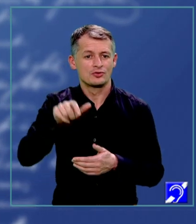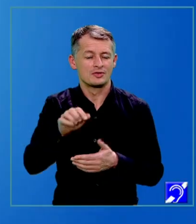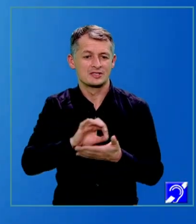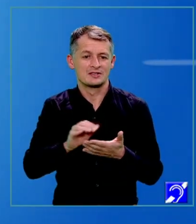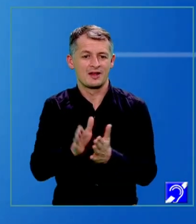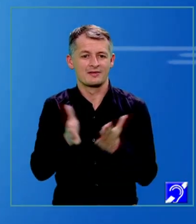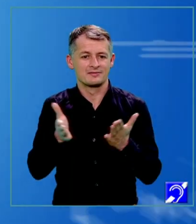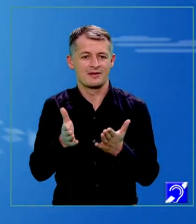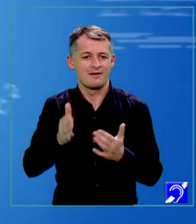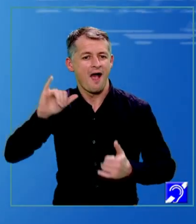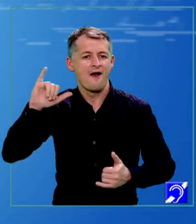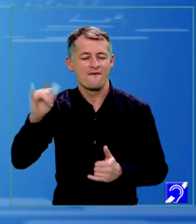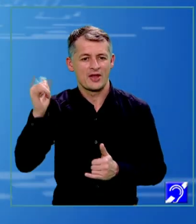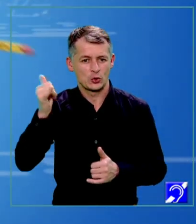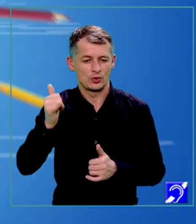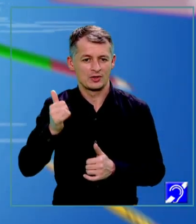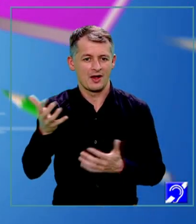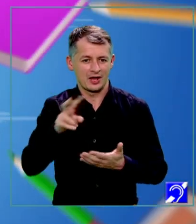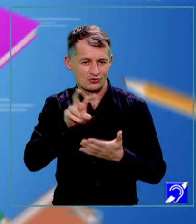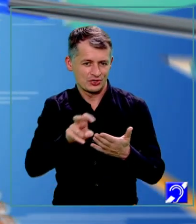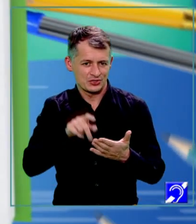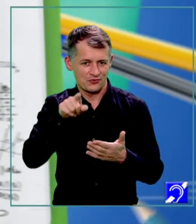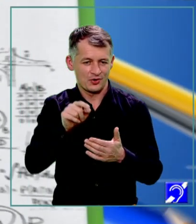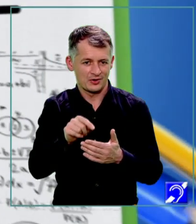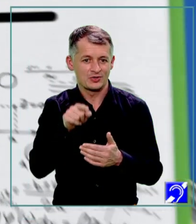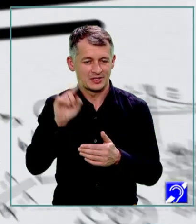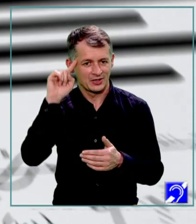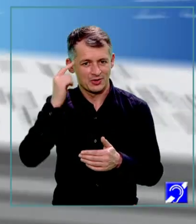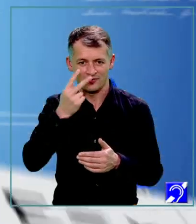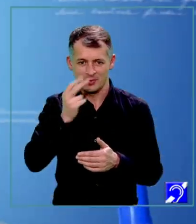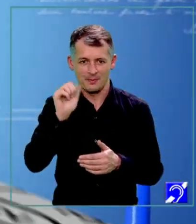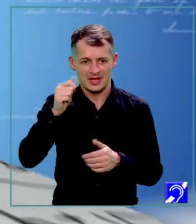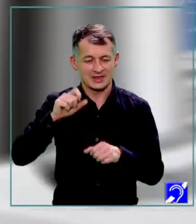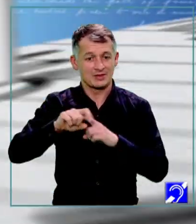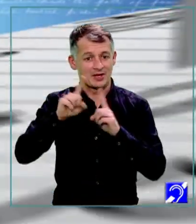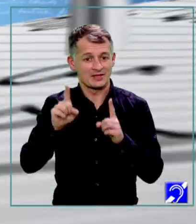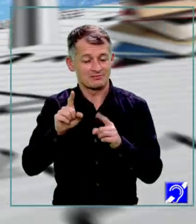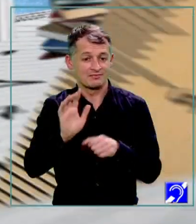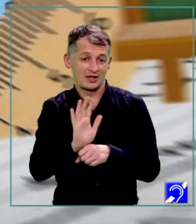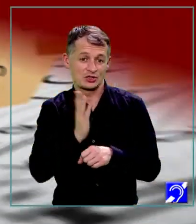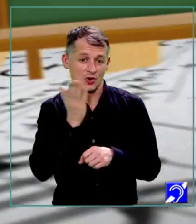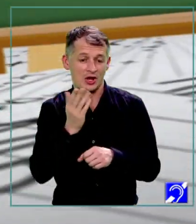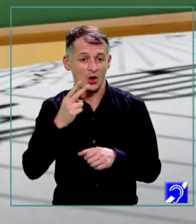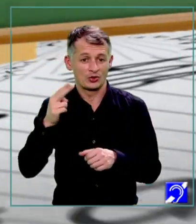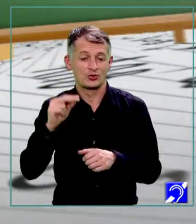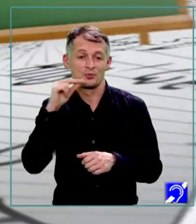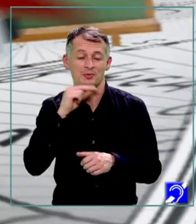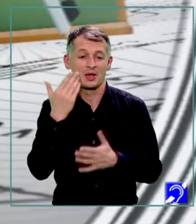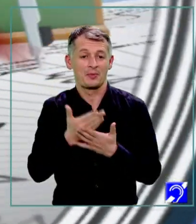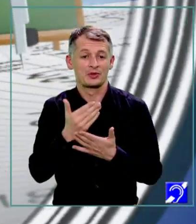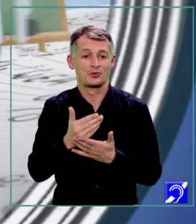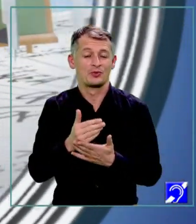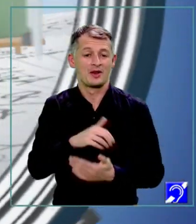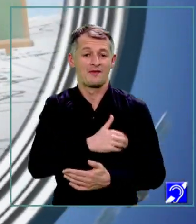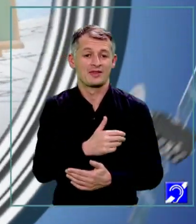sigură că le-ați citit și voi. Cu aceste gânduri ne revedem și mâine dimineață. Însă Teleșcoala continuă și după amiază cu lecții pentru elevii de